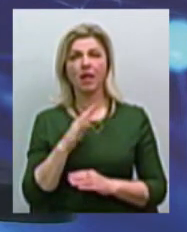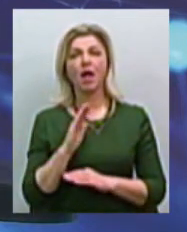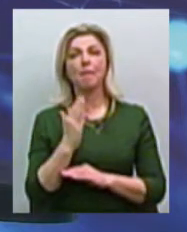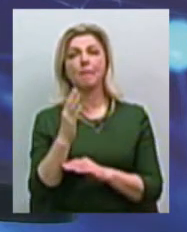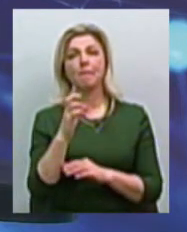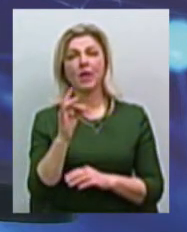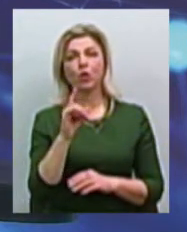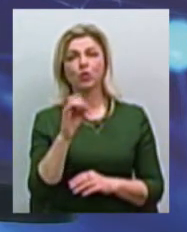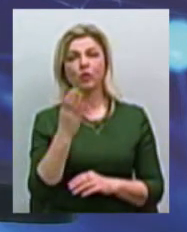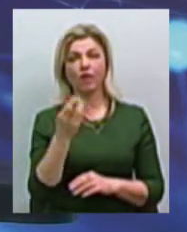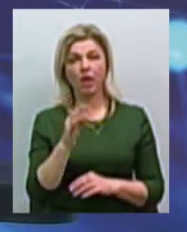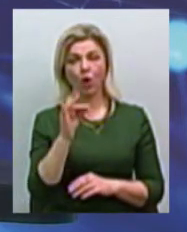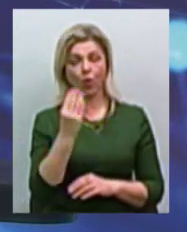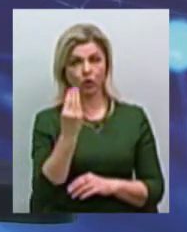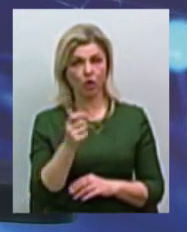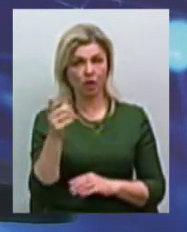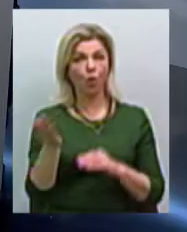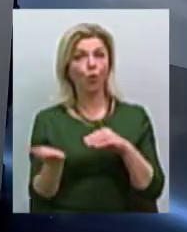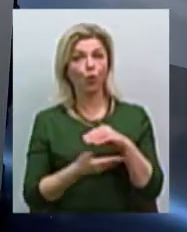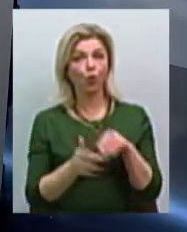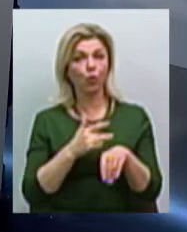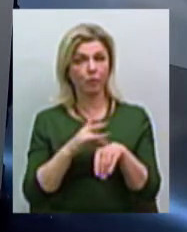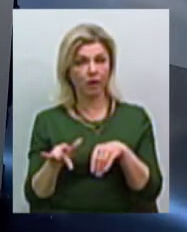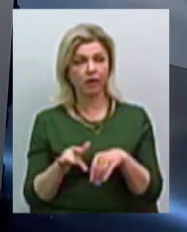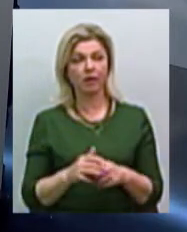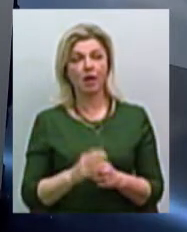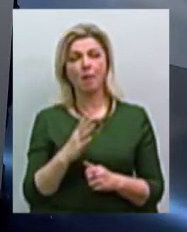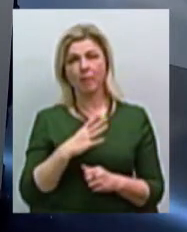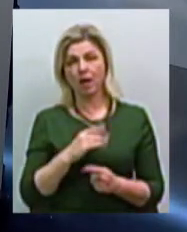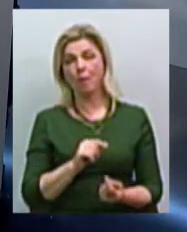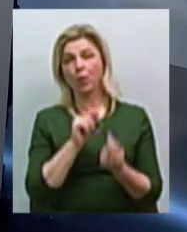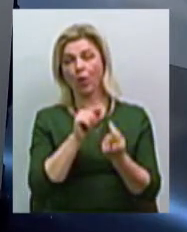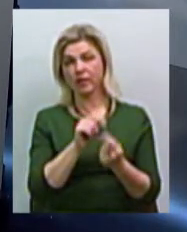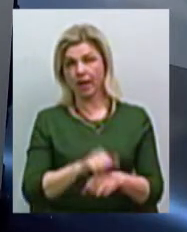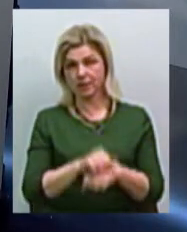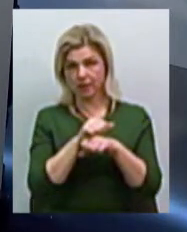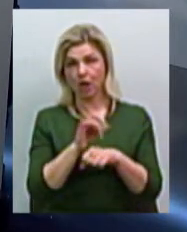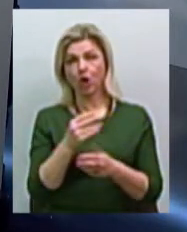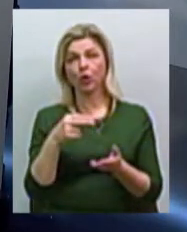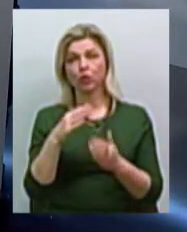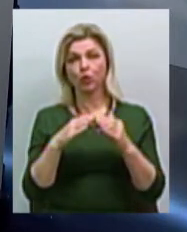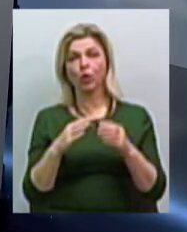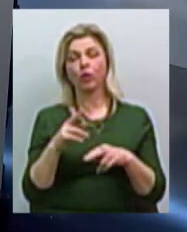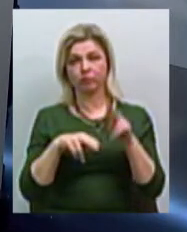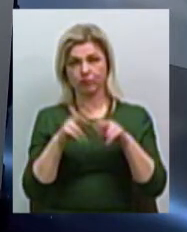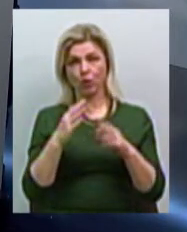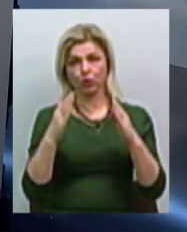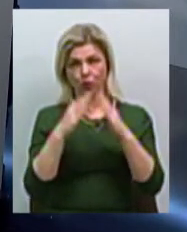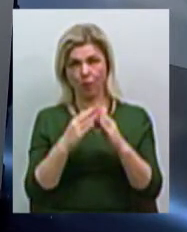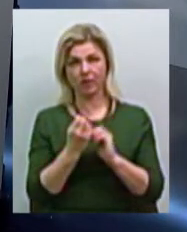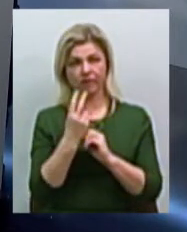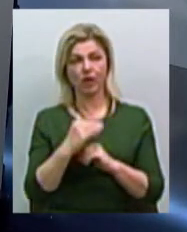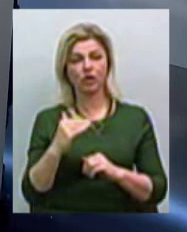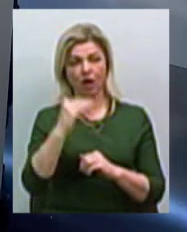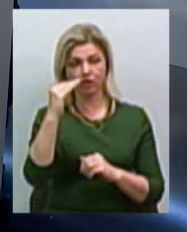небольшая, її вирубили, хоча були протесты, і дом поставили 12-тий етажний. Будь